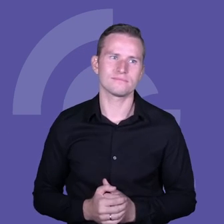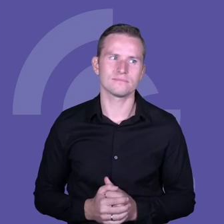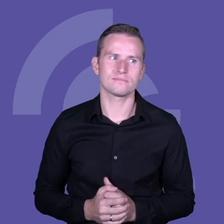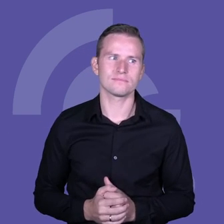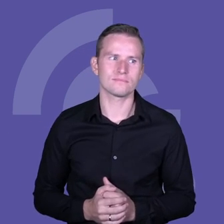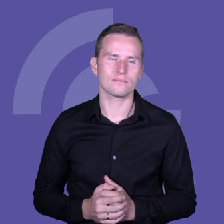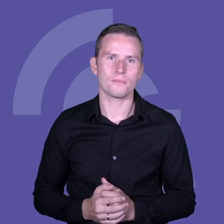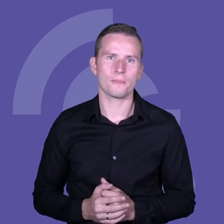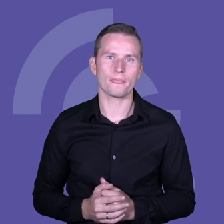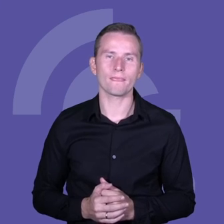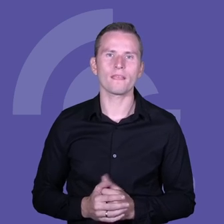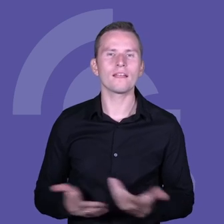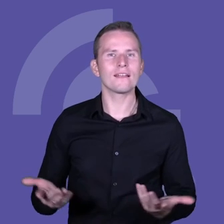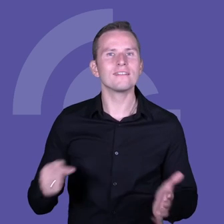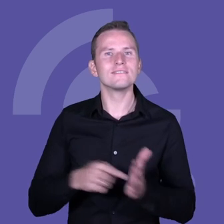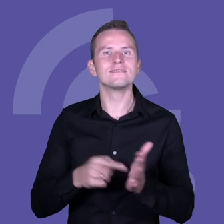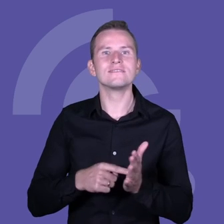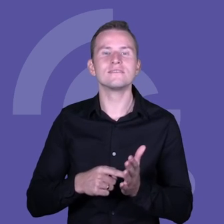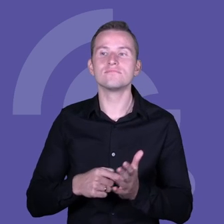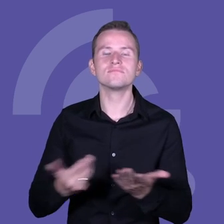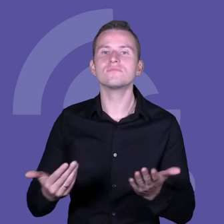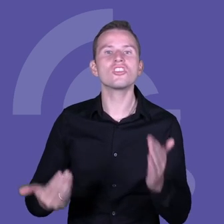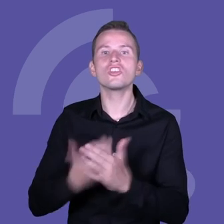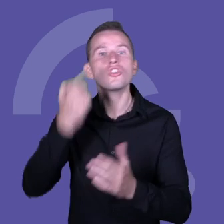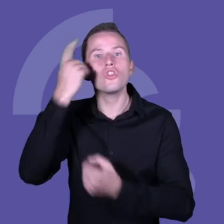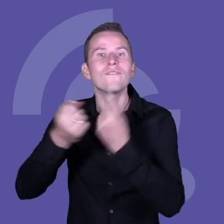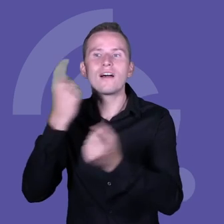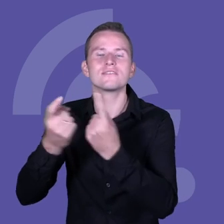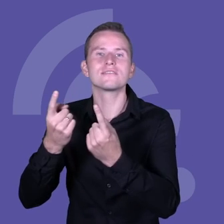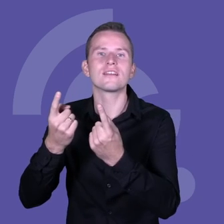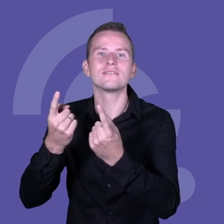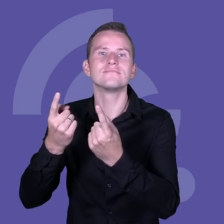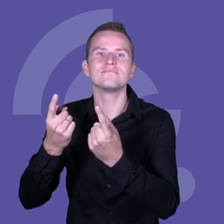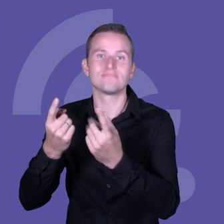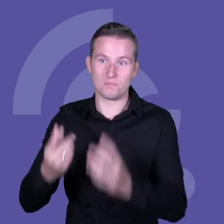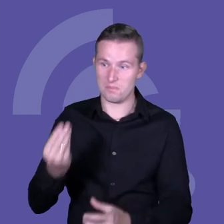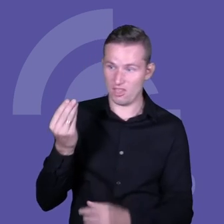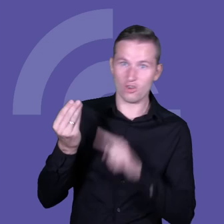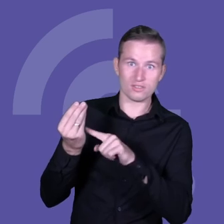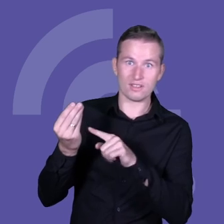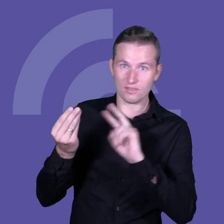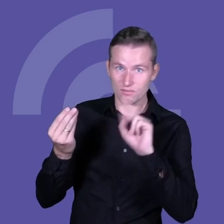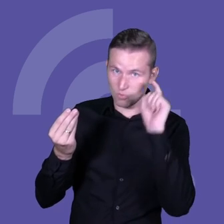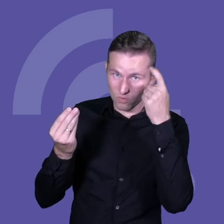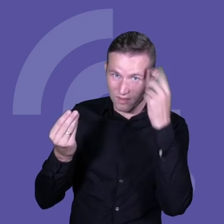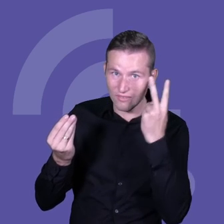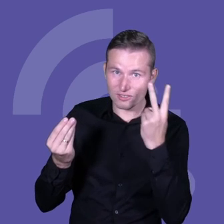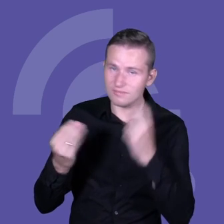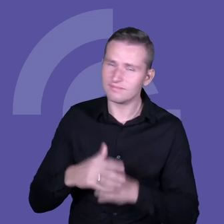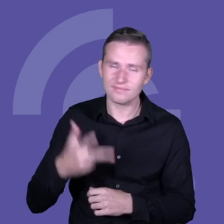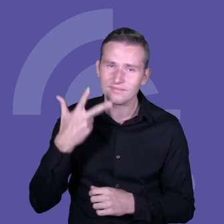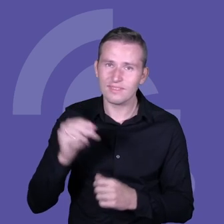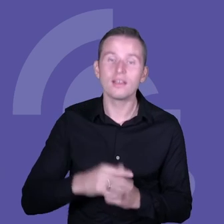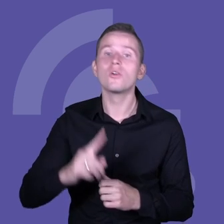Więc kluczem do innowacji są ludzie. Właśnie nie pieniądze, nie wcale